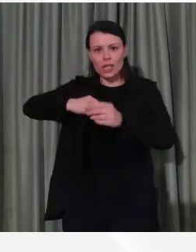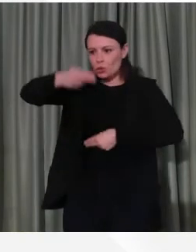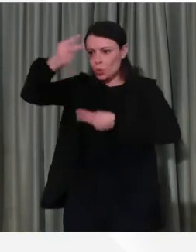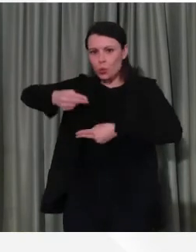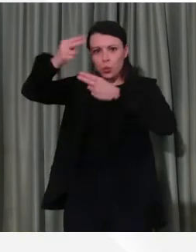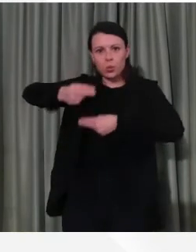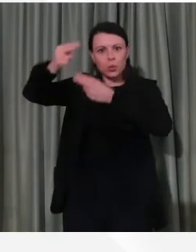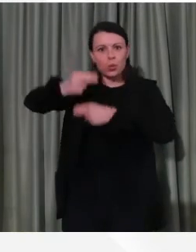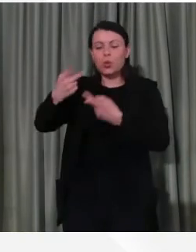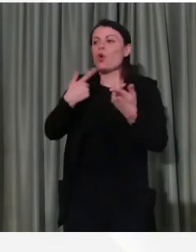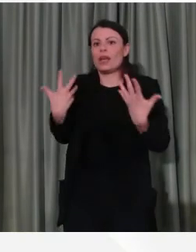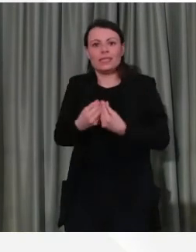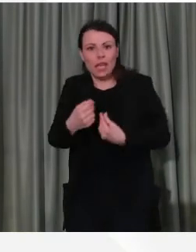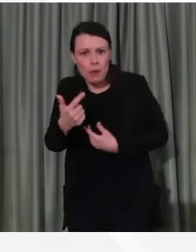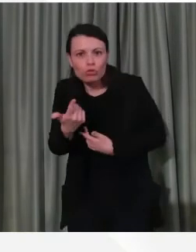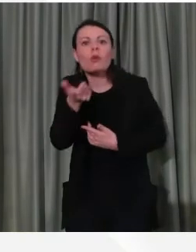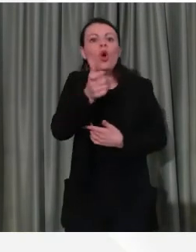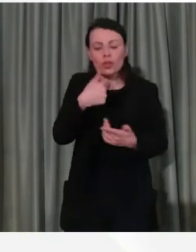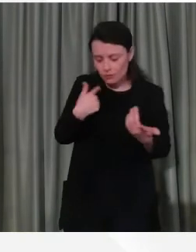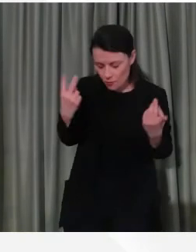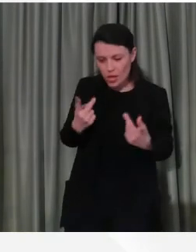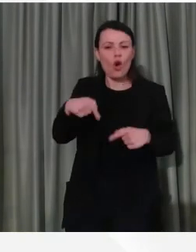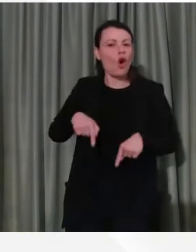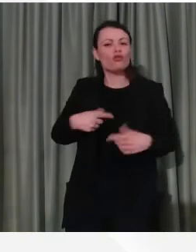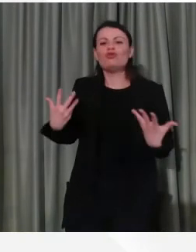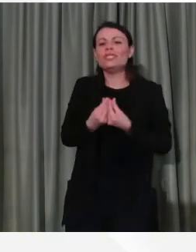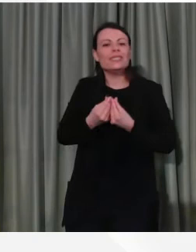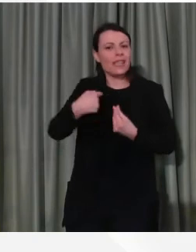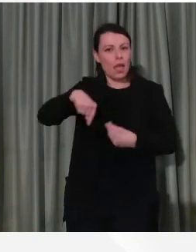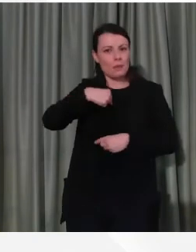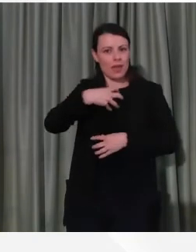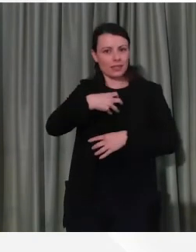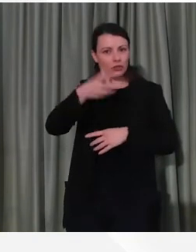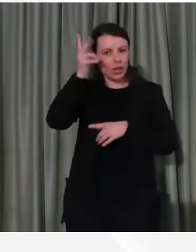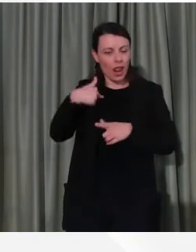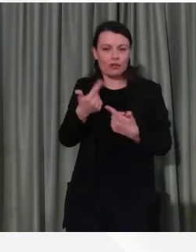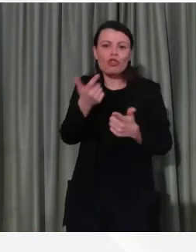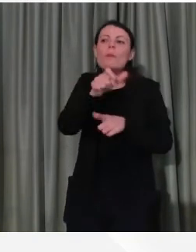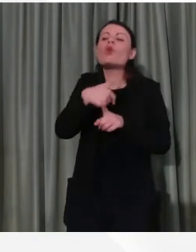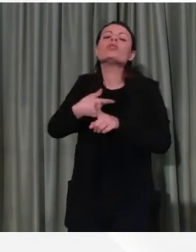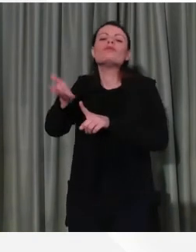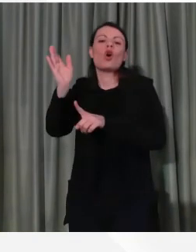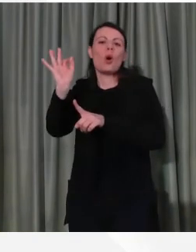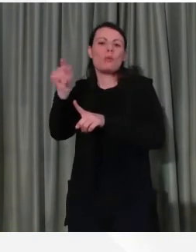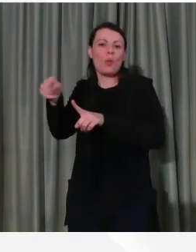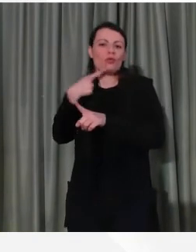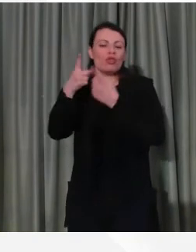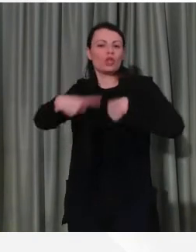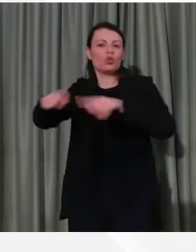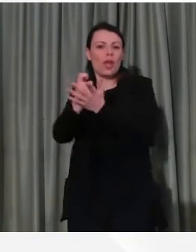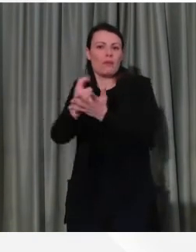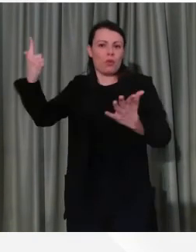ed esclusivamente, perché è impegnato in una riunione molto importante ai piani alti del Palazzo della Regione.